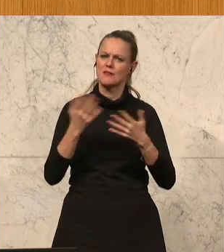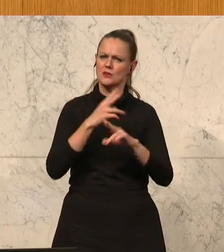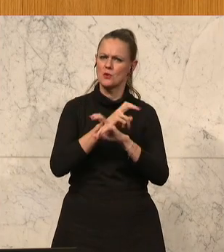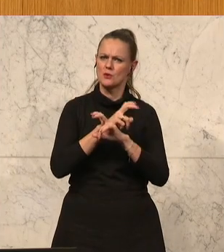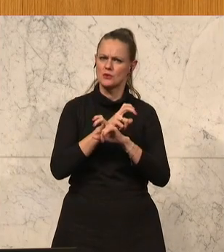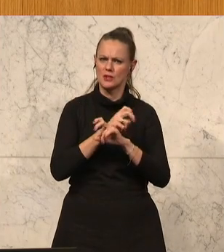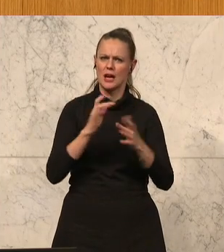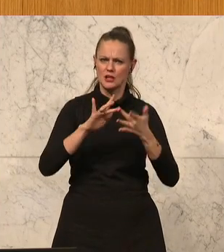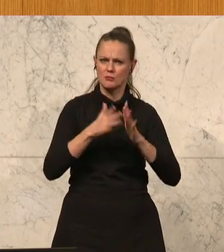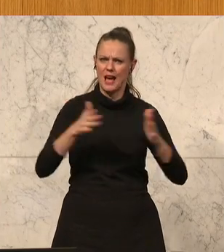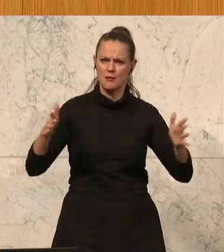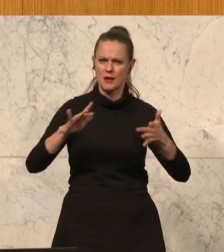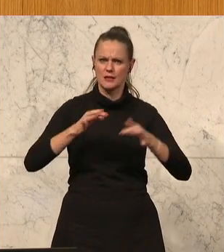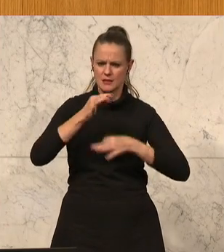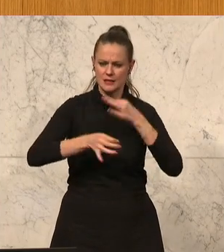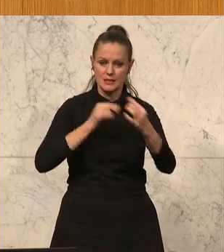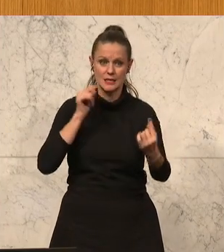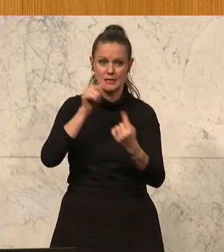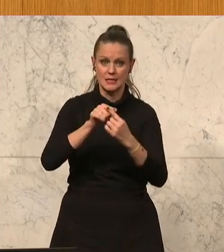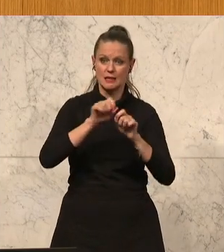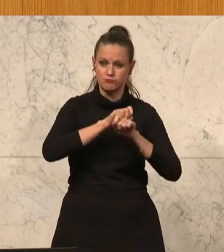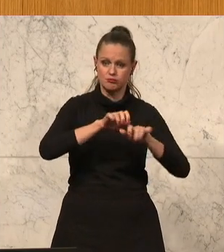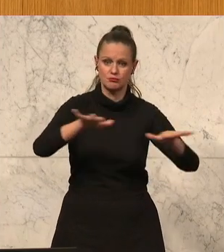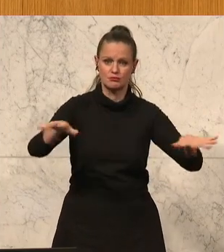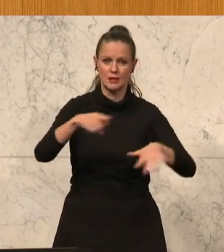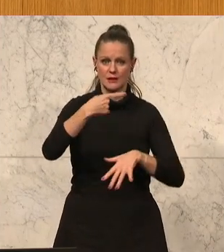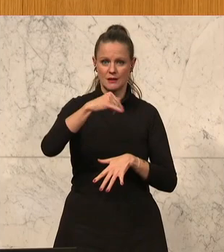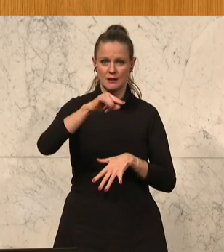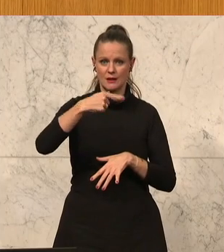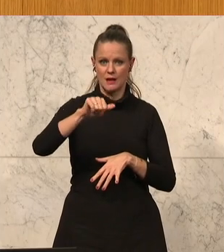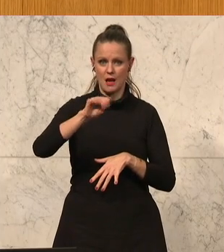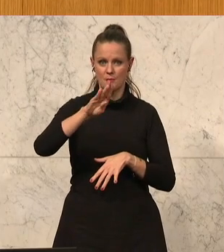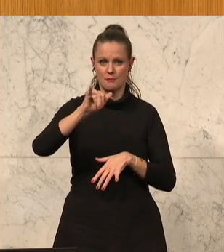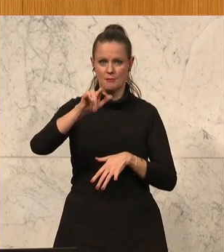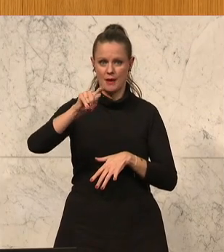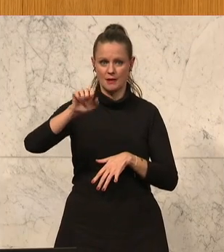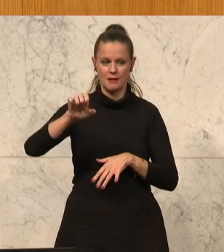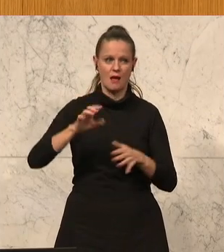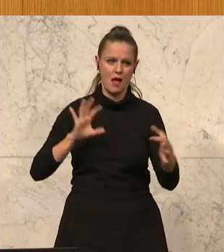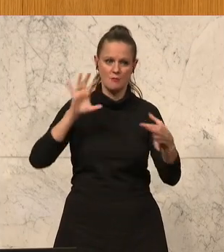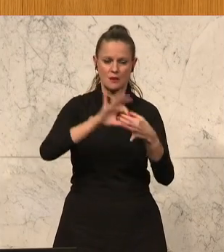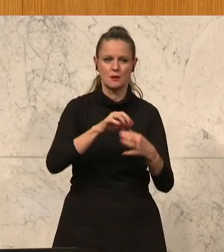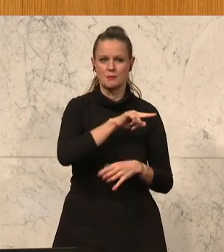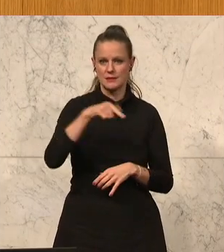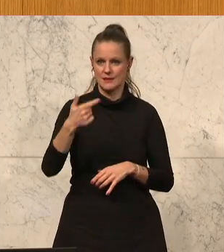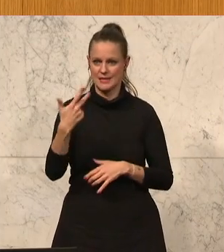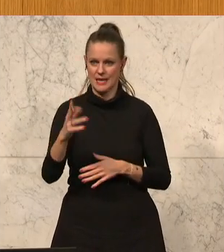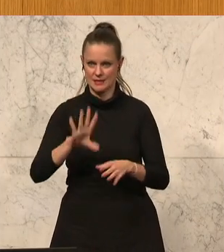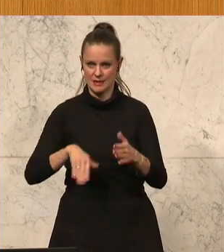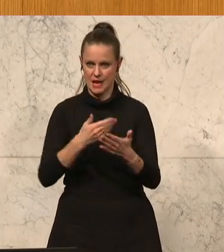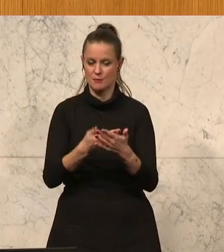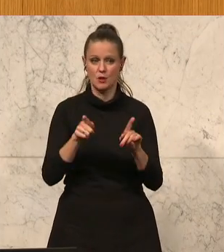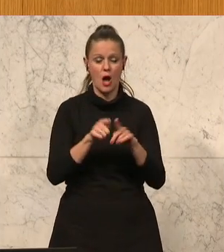Breitbandstrategie mit der Zielsetzung, flächendeckende Gigabit-Anbindungen bis 2030 sicherzustellen. Und das